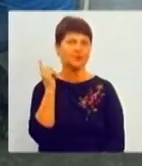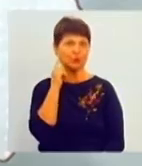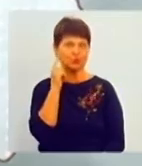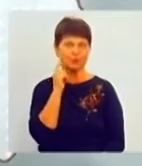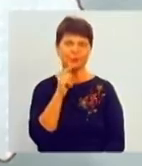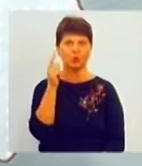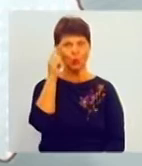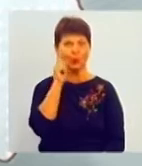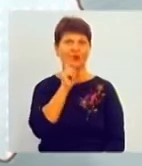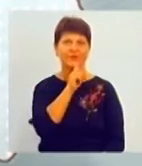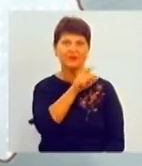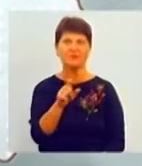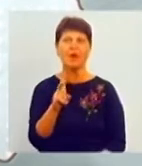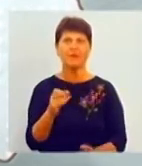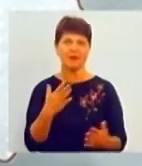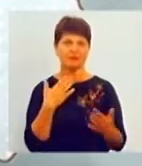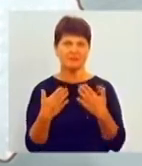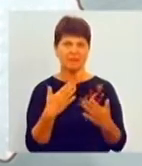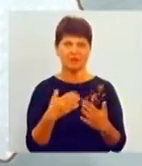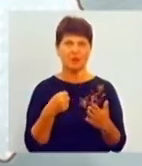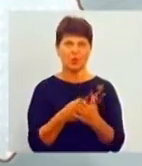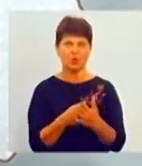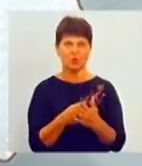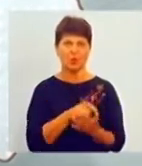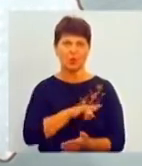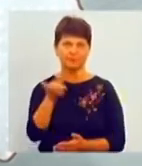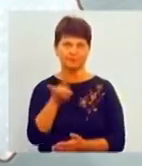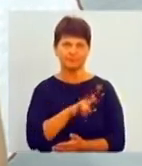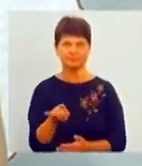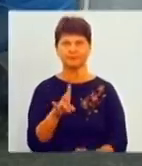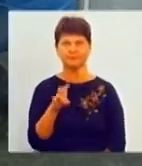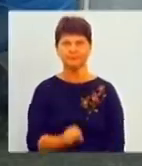і взагалі як вони ставляться до пересування на літаку?